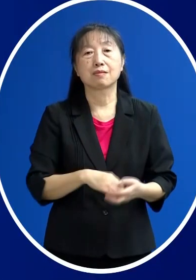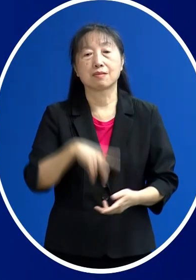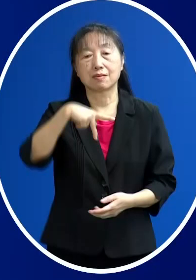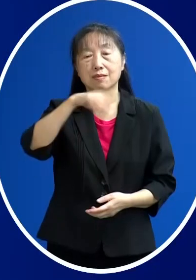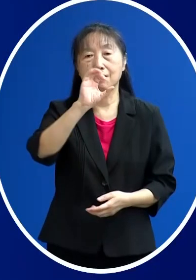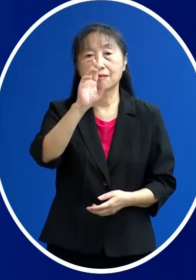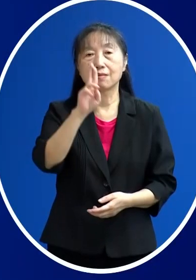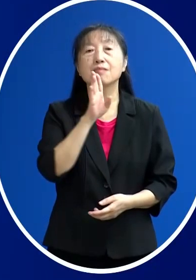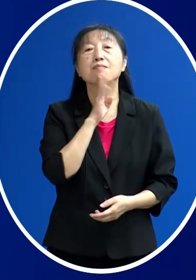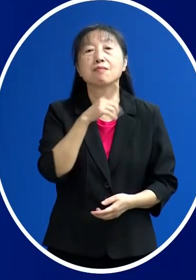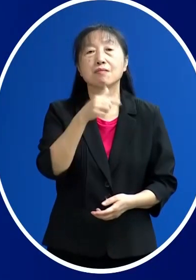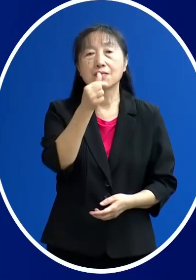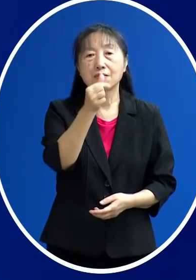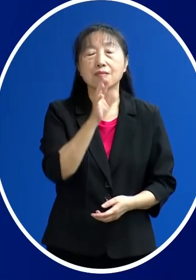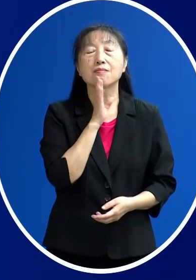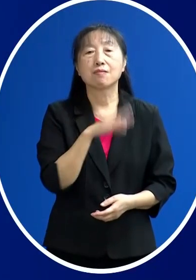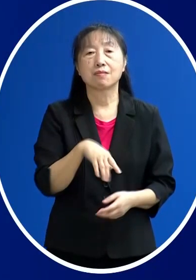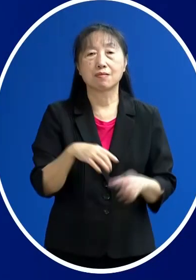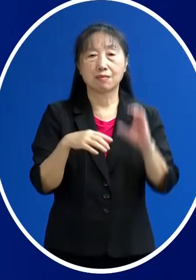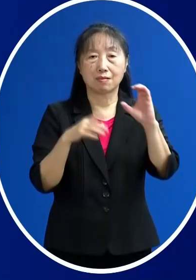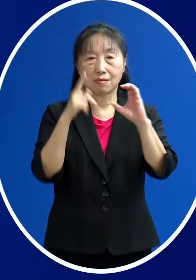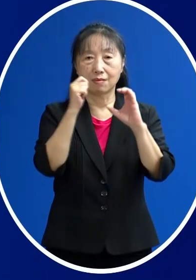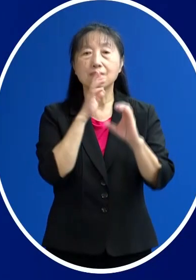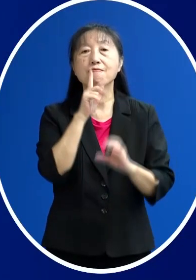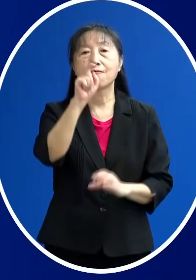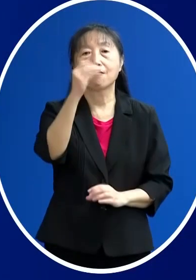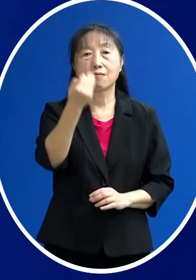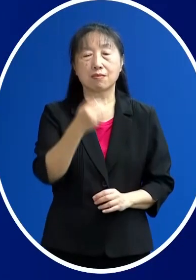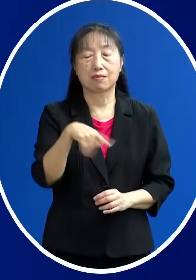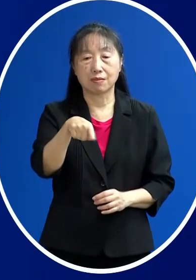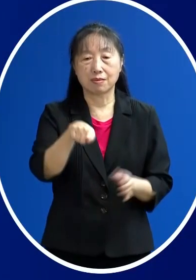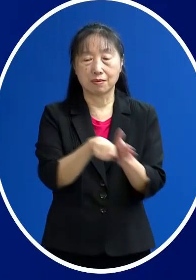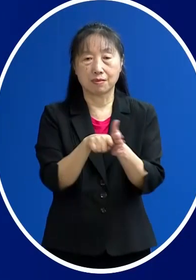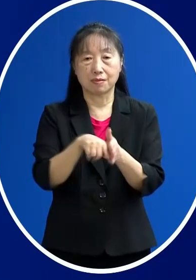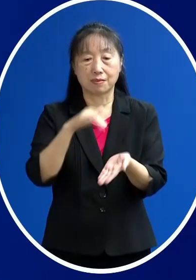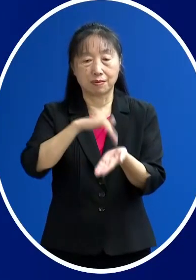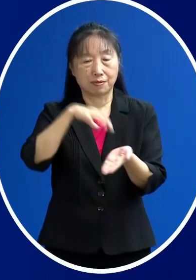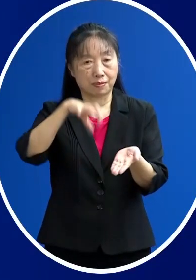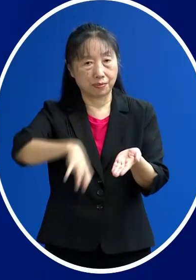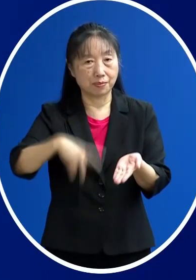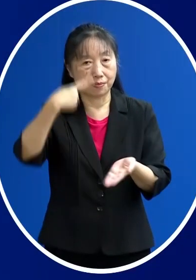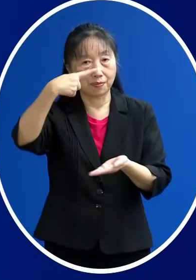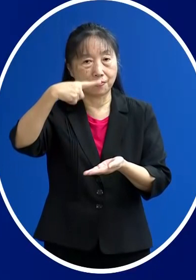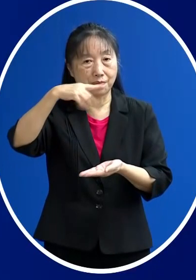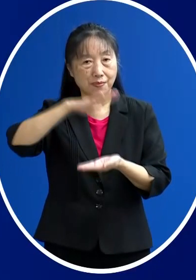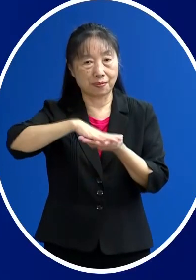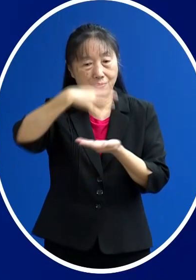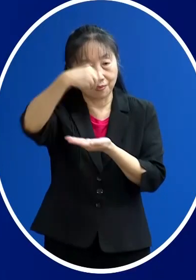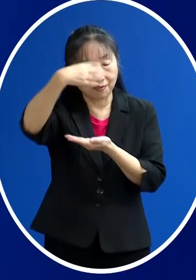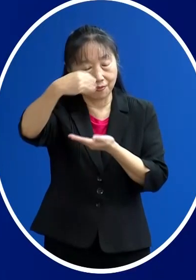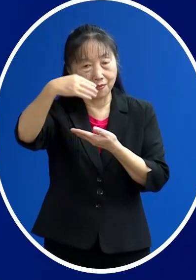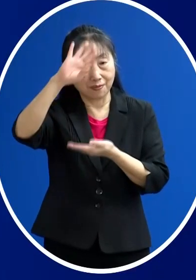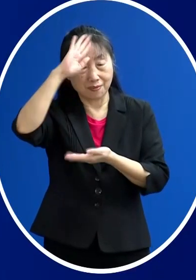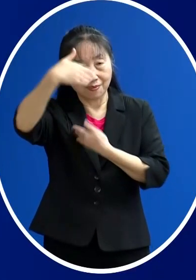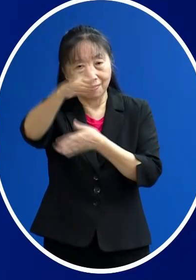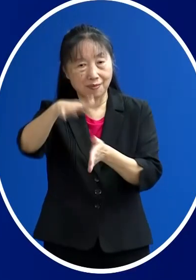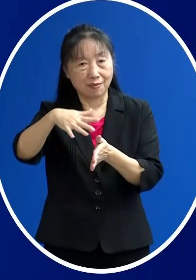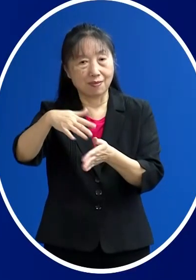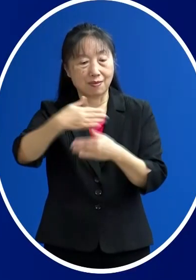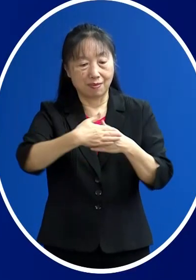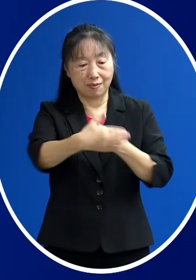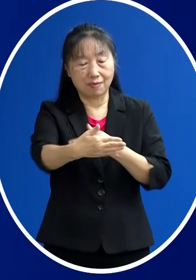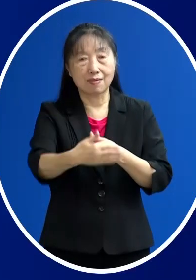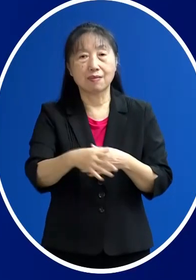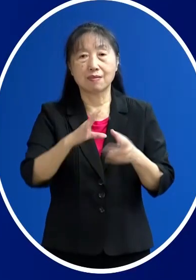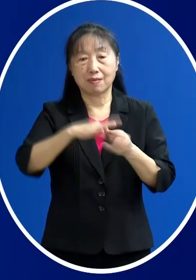其體值是19 就送醫院的負押隔離病房隔離 所以這位是算從入